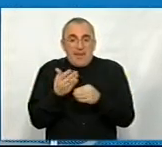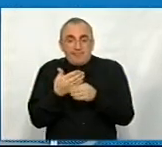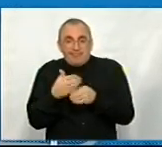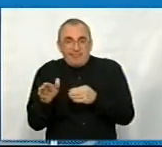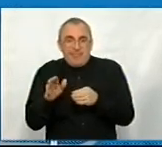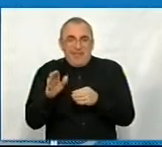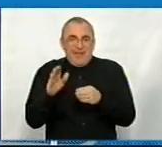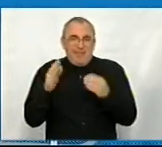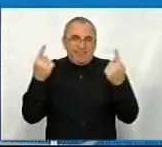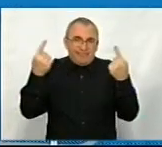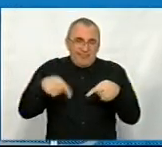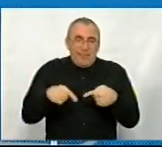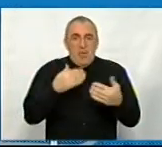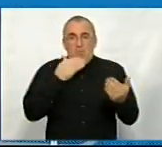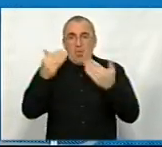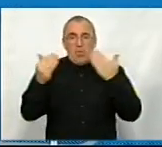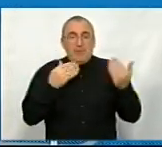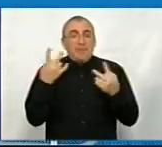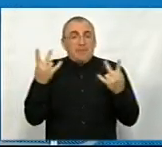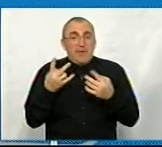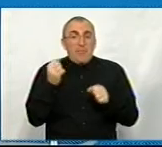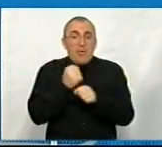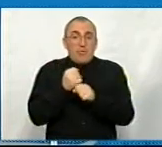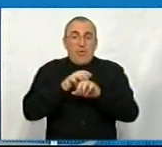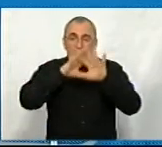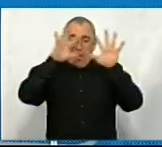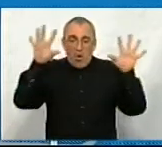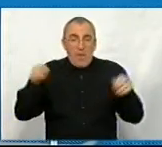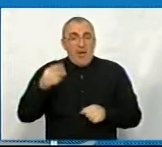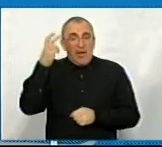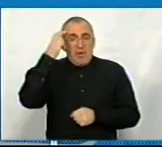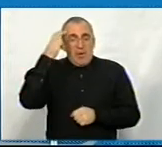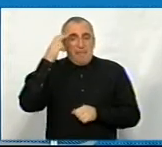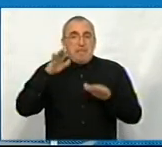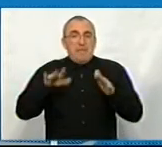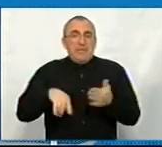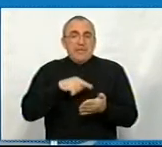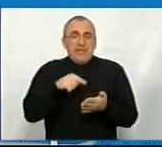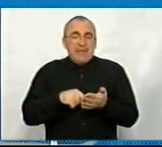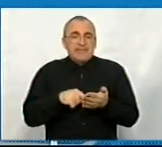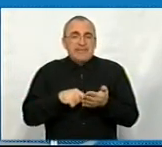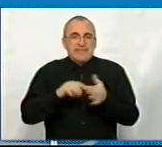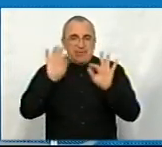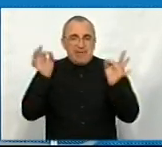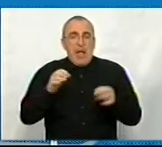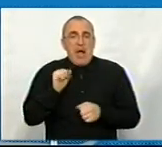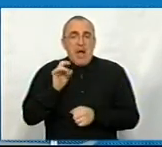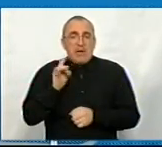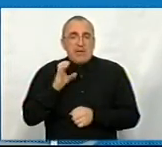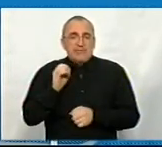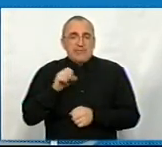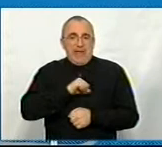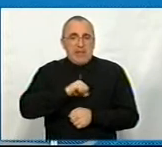занедбаному приміщенні і зробити музей АТО. Його потрібно зробити в комплексі, як в Київі, цей мистецький арсенал. Мені дуже подобається. Якщо зробити, то